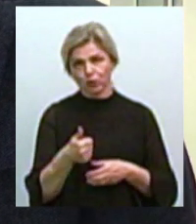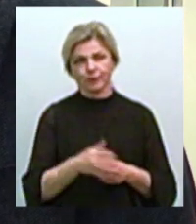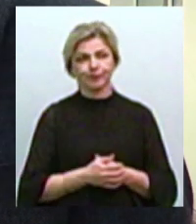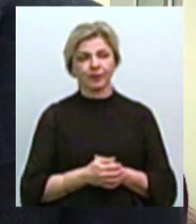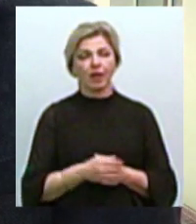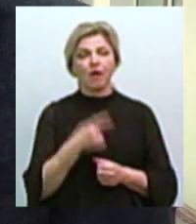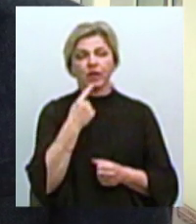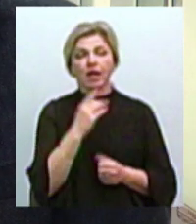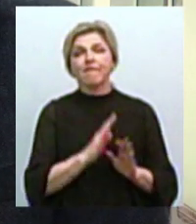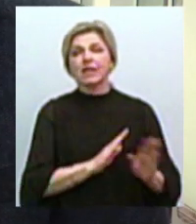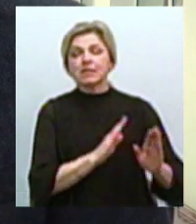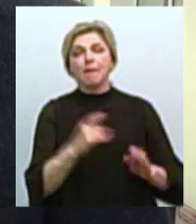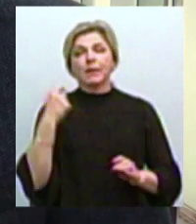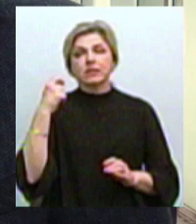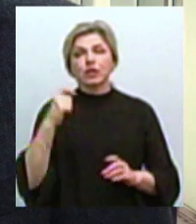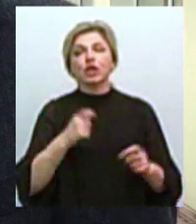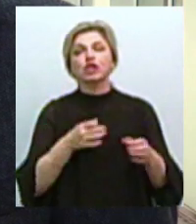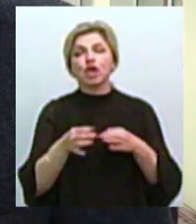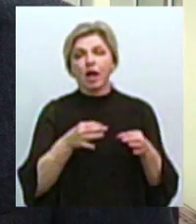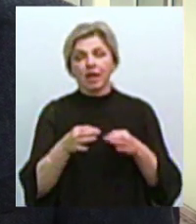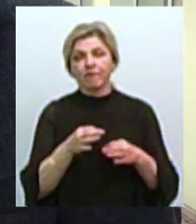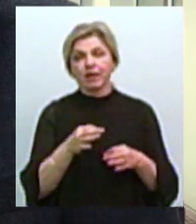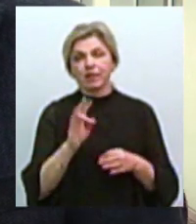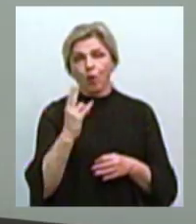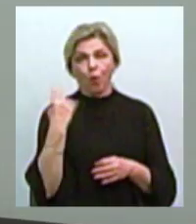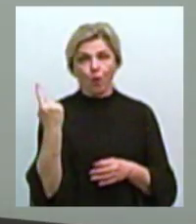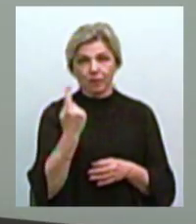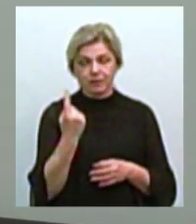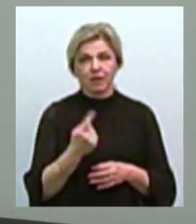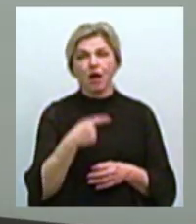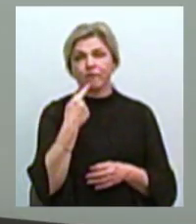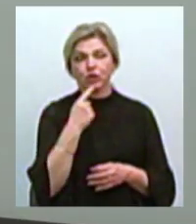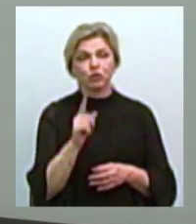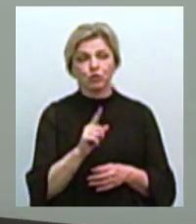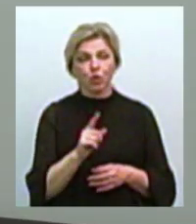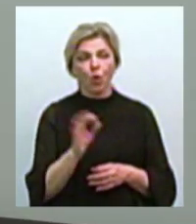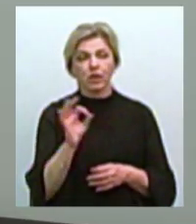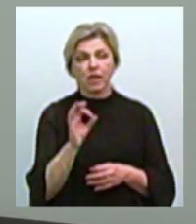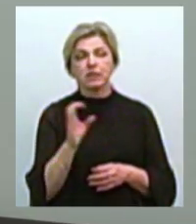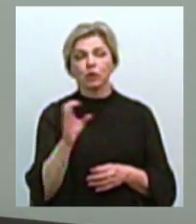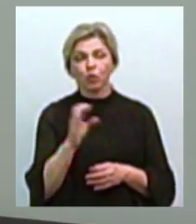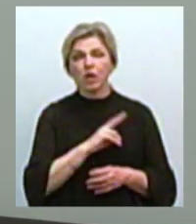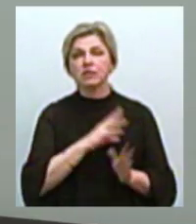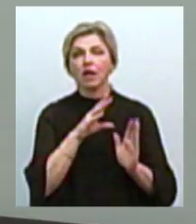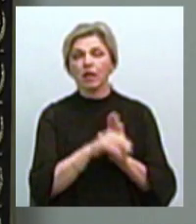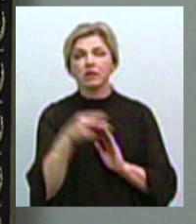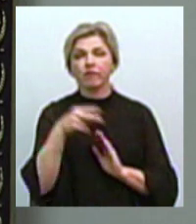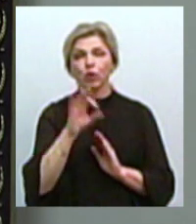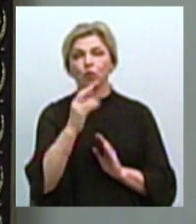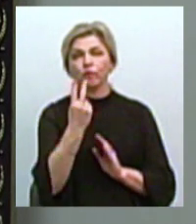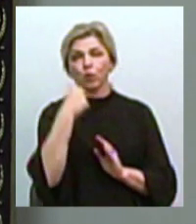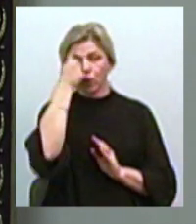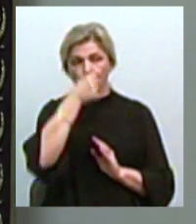-президент Федерації шахів Миколаївської області Дмитро Горошенко, Олександр Подорський загинув у ДТП у 2002 році. І він свого